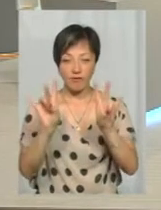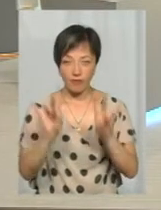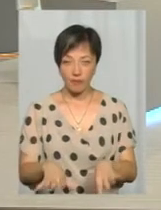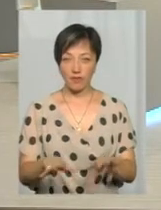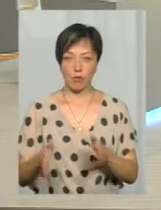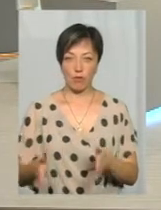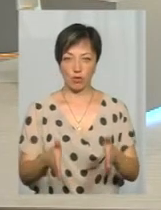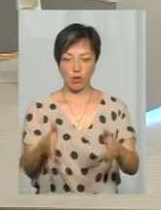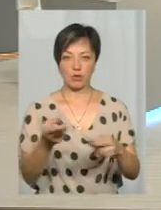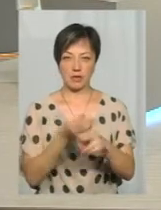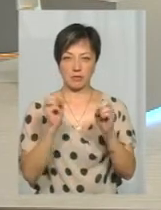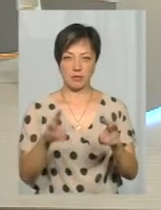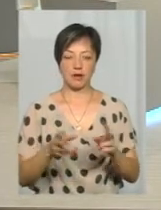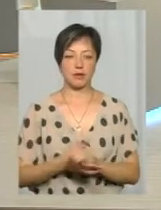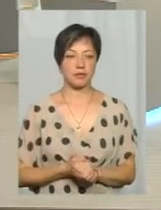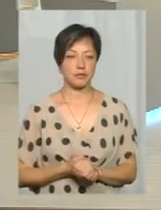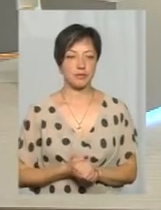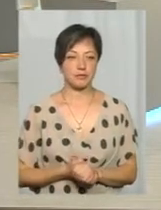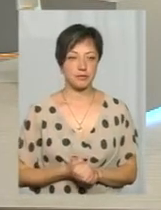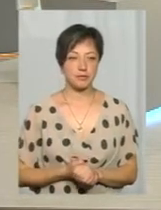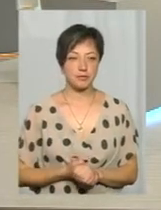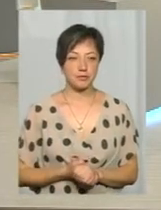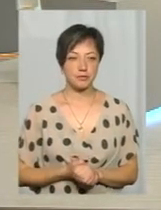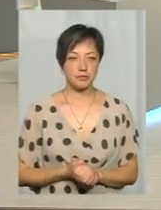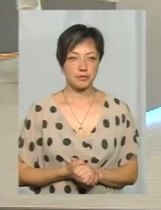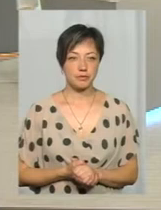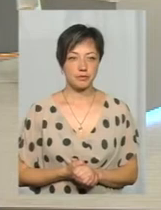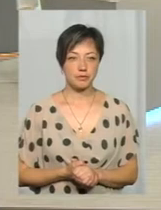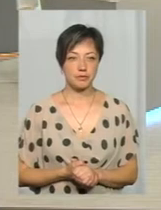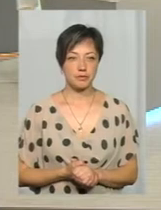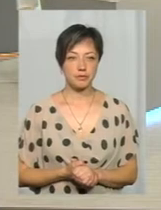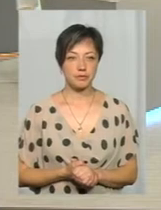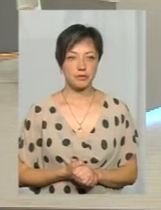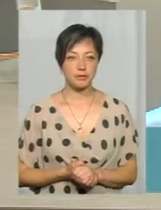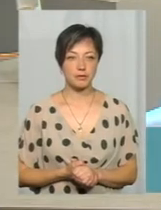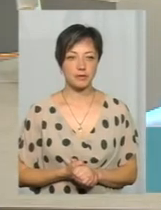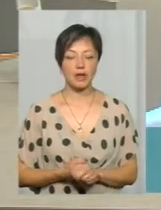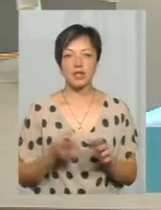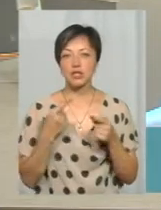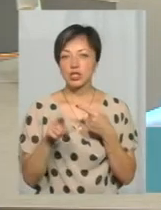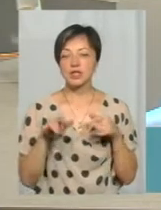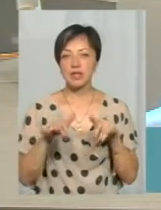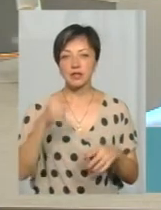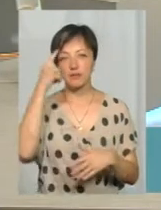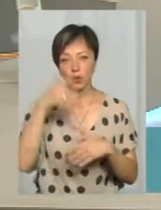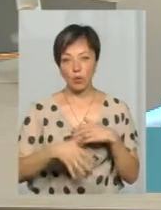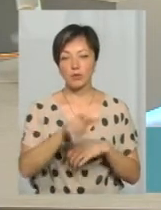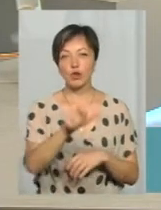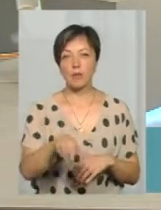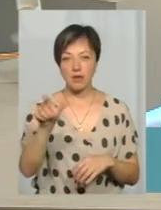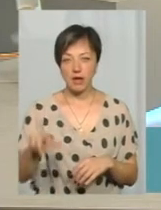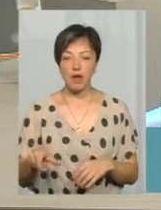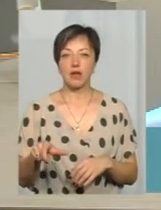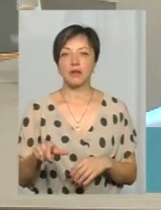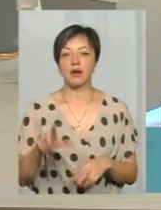по безпеці дорожнього руху. З інших заходів, ну, свідомість громадян, свідомість